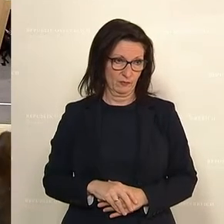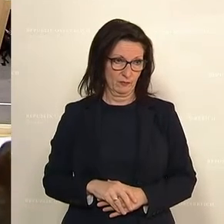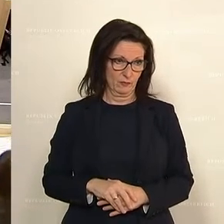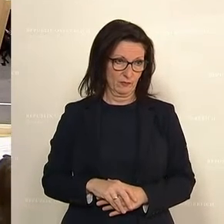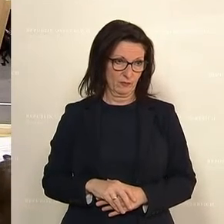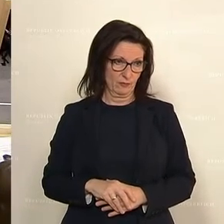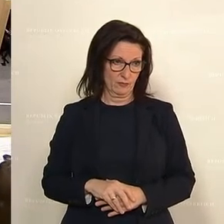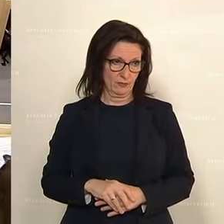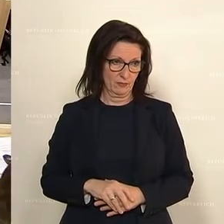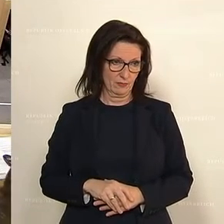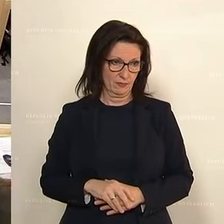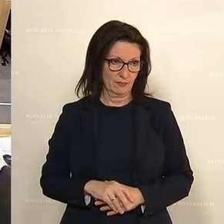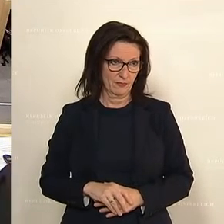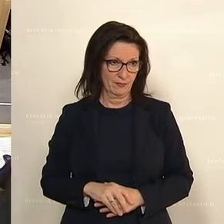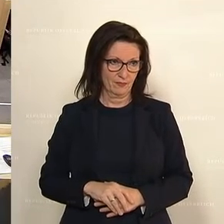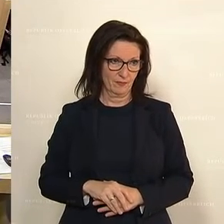die Startlöcher.